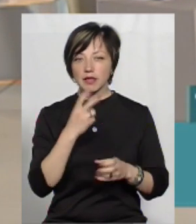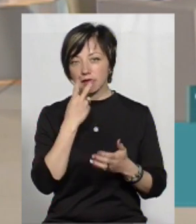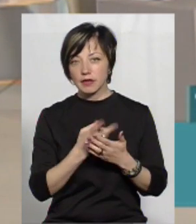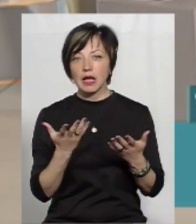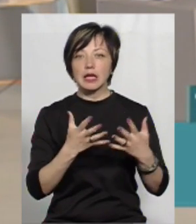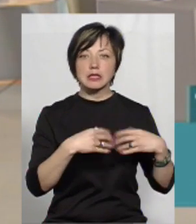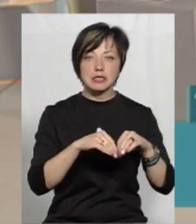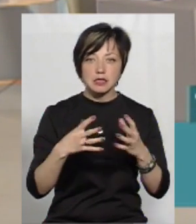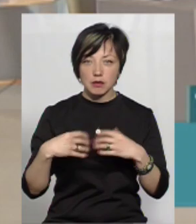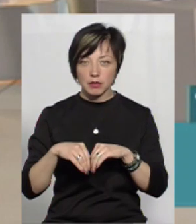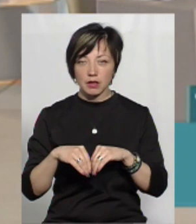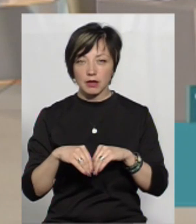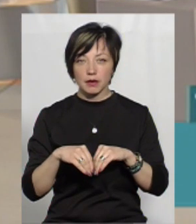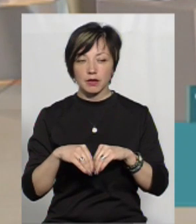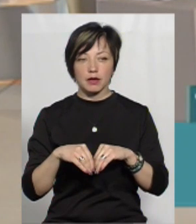і дивитись, які це сім'ї,